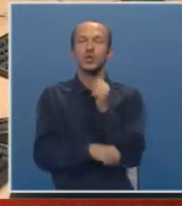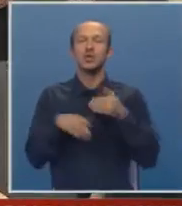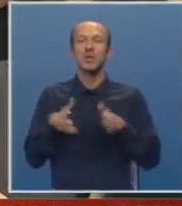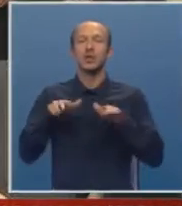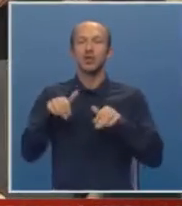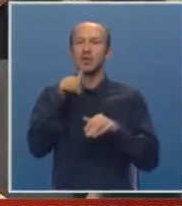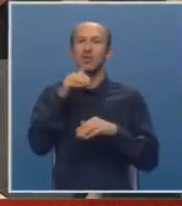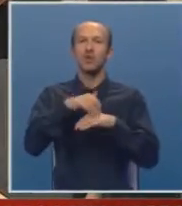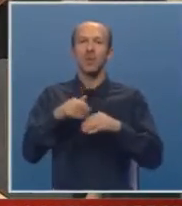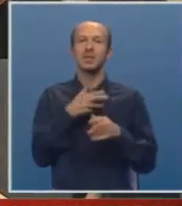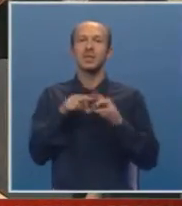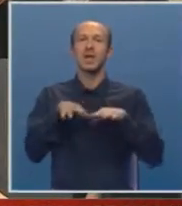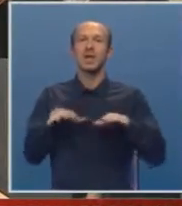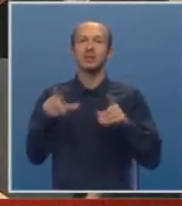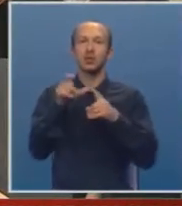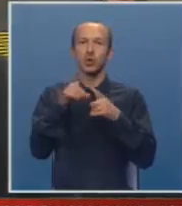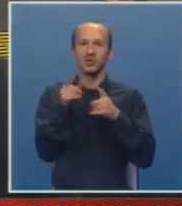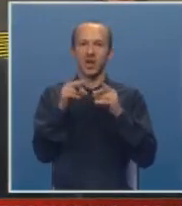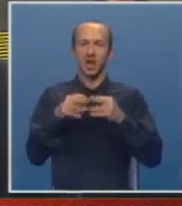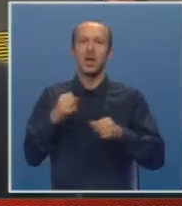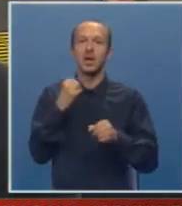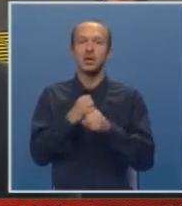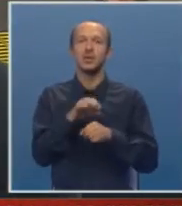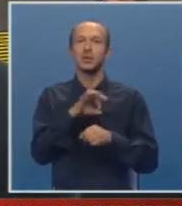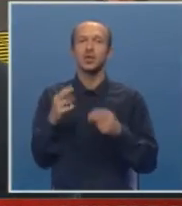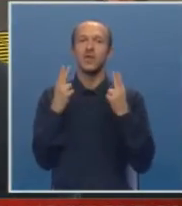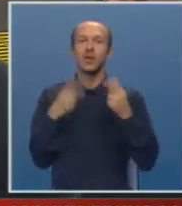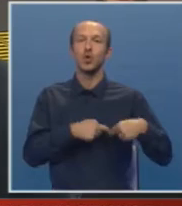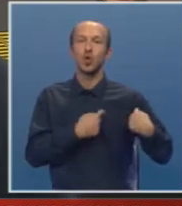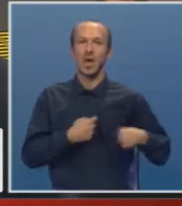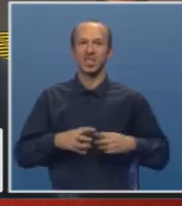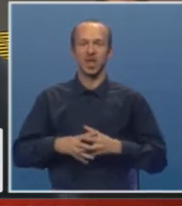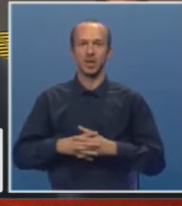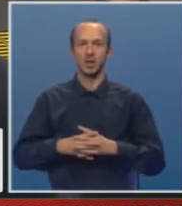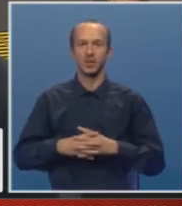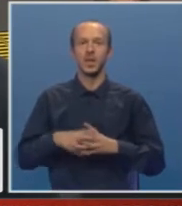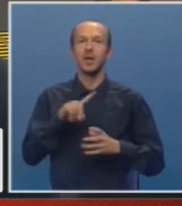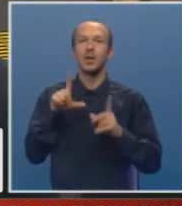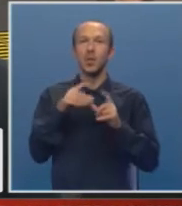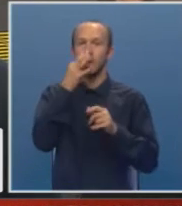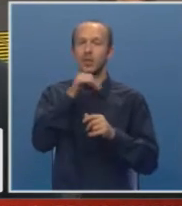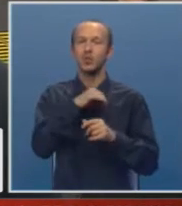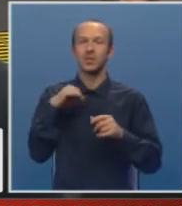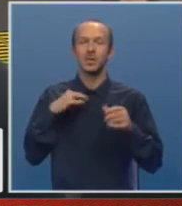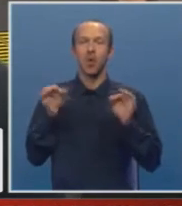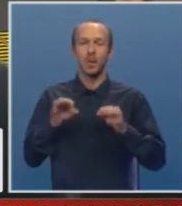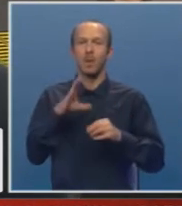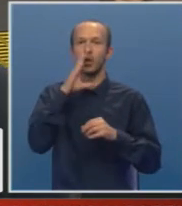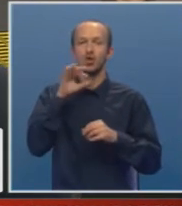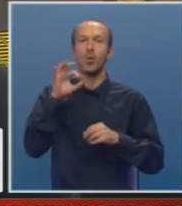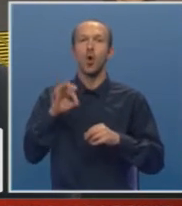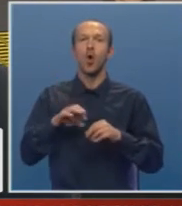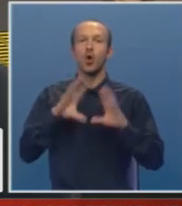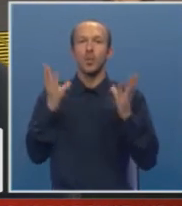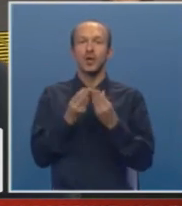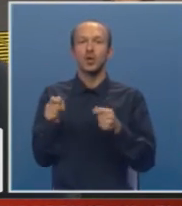računarstva i informatika za razvoj softvera. Radi se o izuzetno vrijednoj donaciji, znači nije u pitanju samo oprema, znači pričamo o